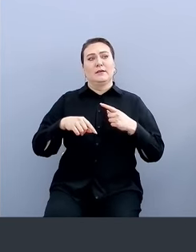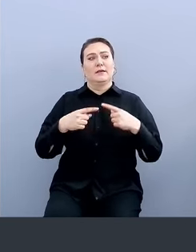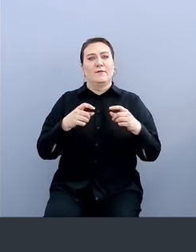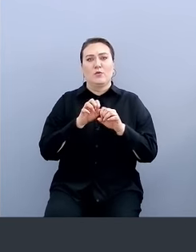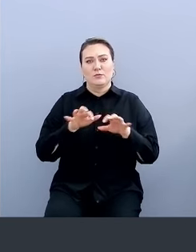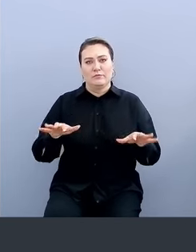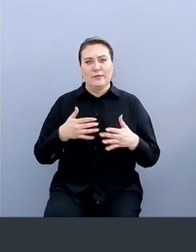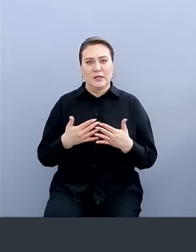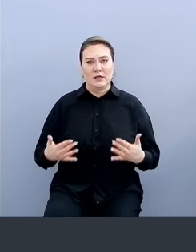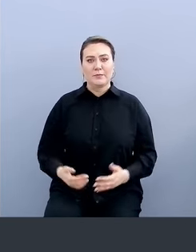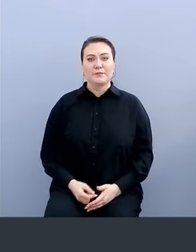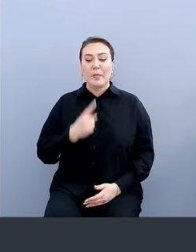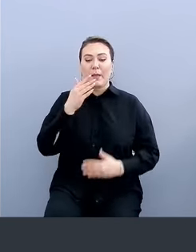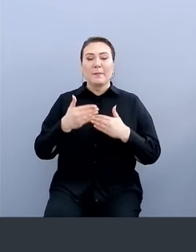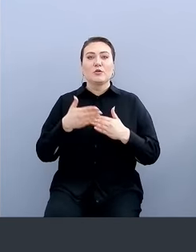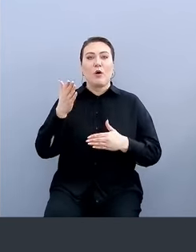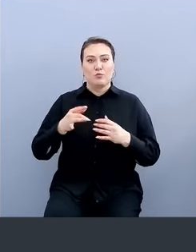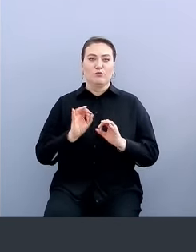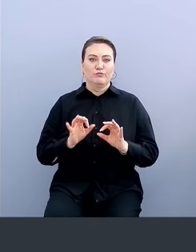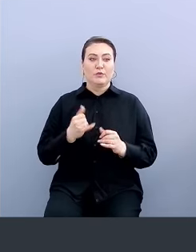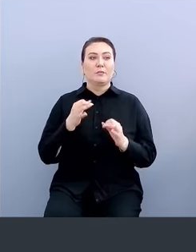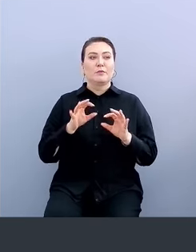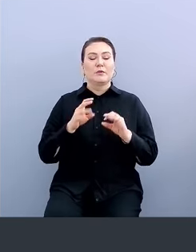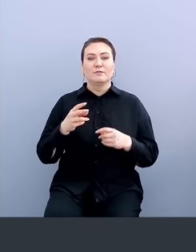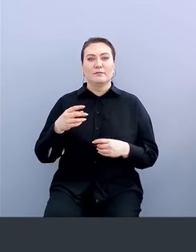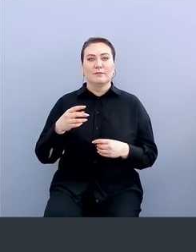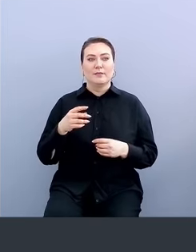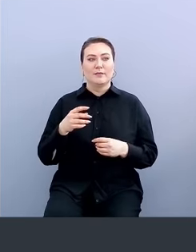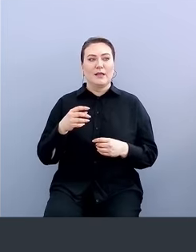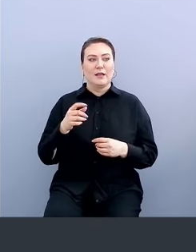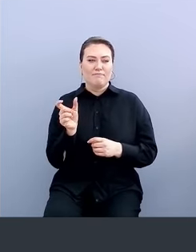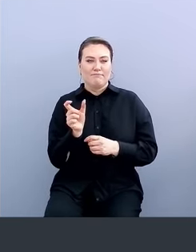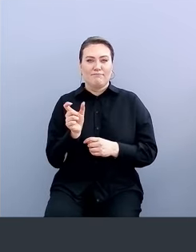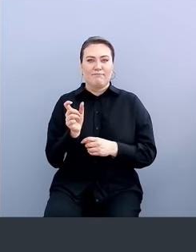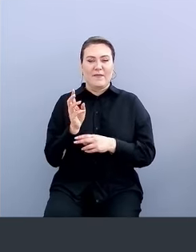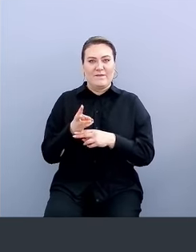далее. Ближе к концу подходим. Сейчас я покажу демо. Надеюсь, что он заработает.